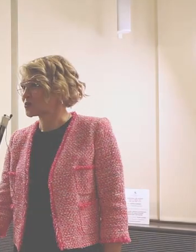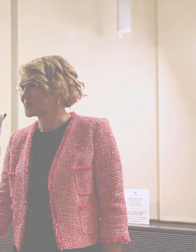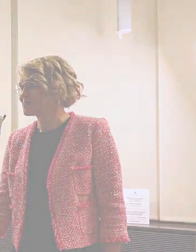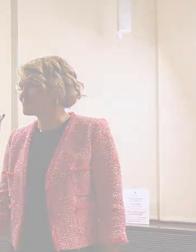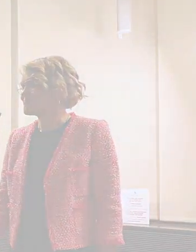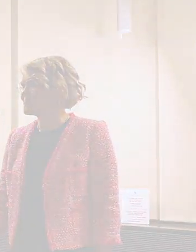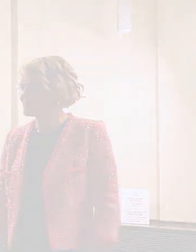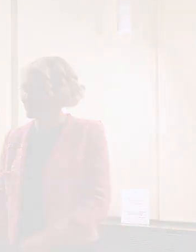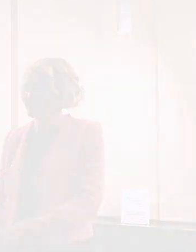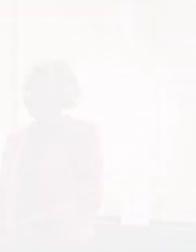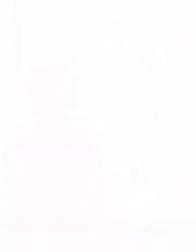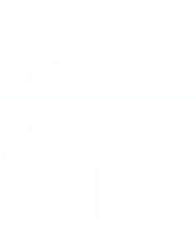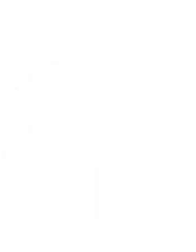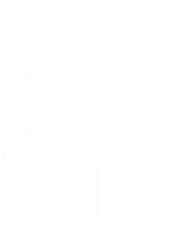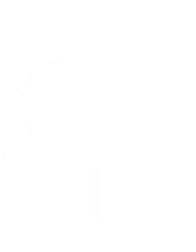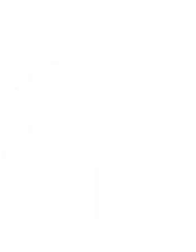Kiitos Olti. Kiitos.